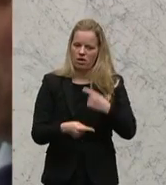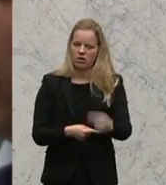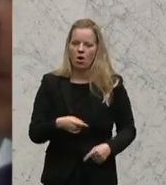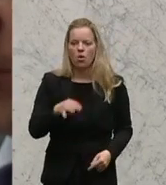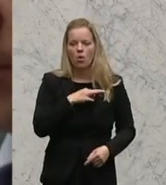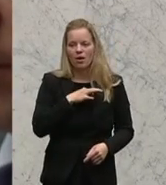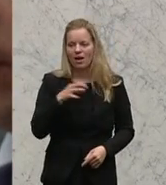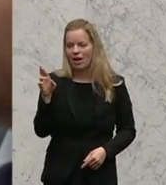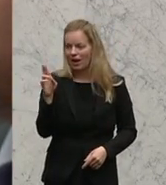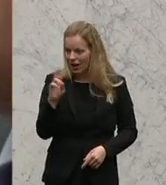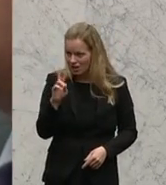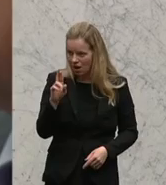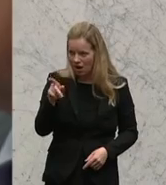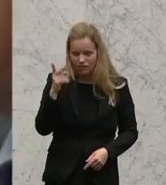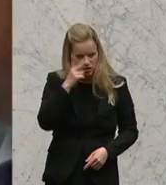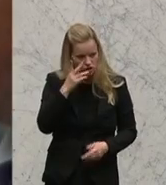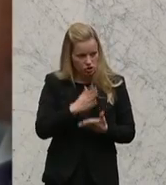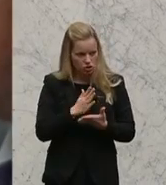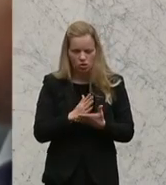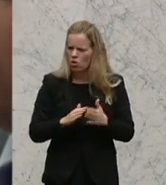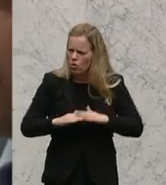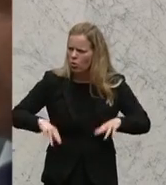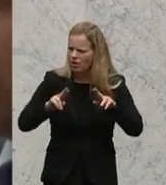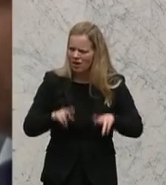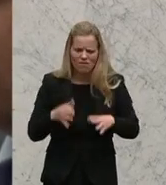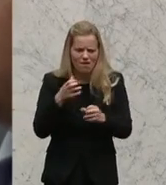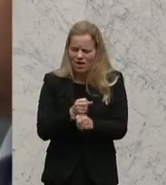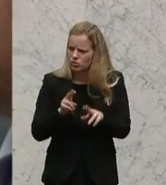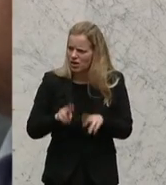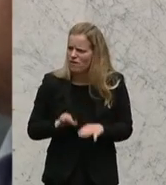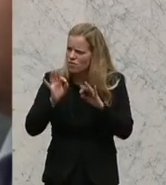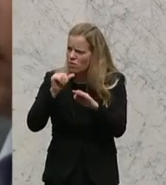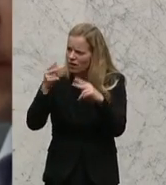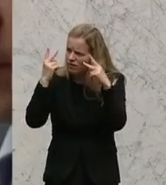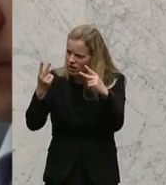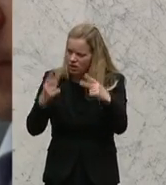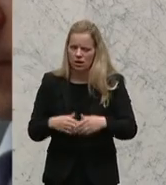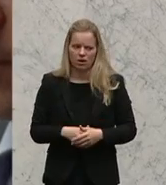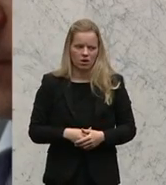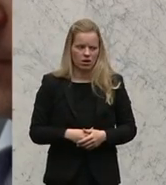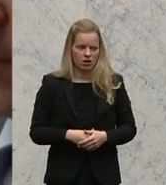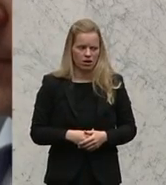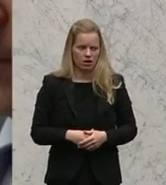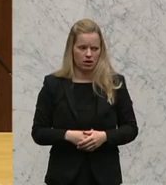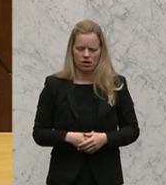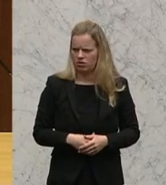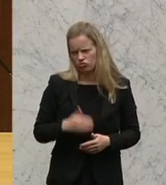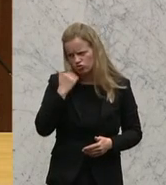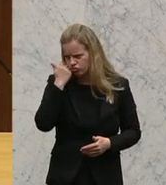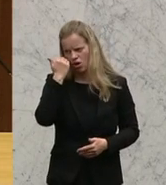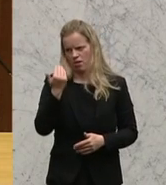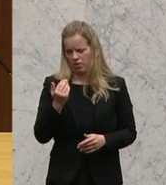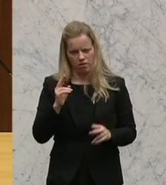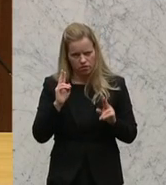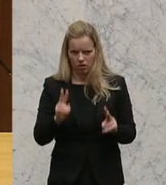Grundrechte, Menschenrechte und Verfassungsrechte offensichtlich nichts wert sind. Das ist sehr in Ordnung. Das ist beschämend in